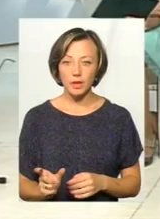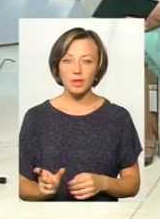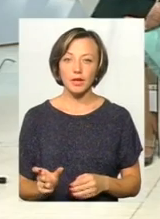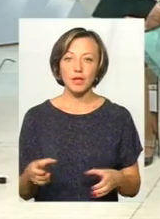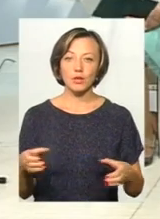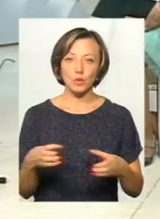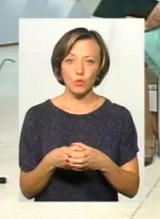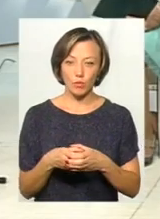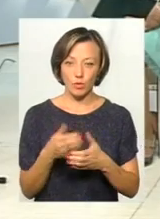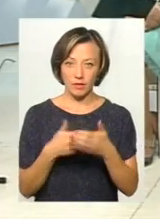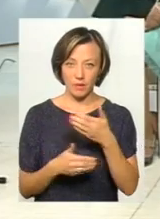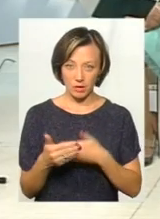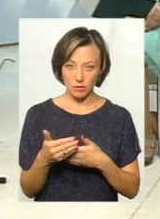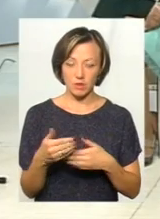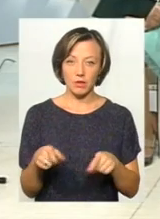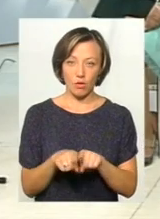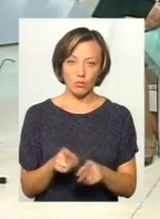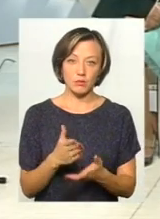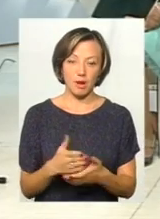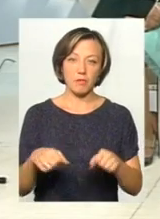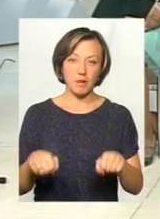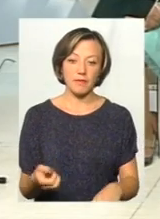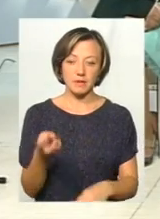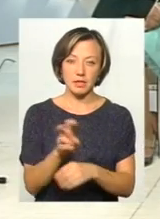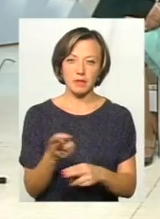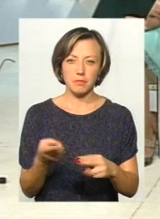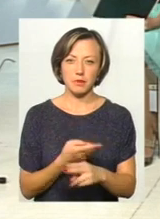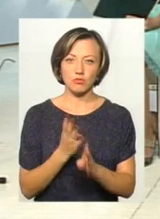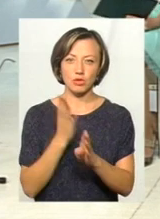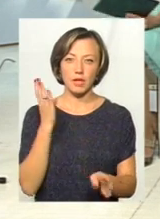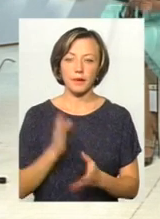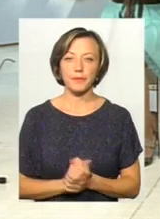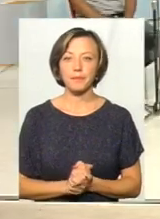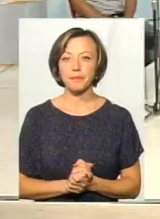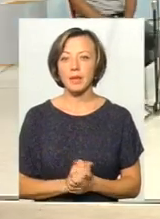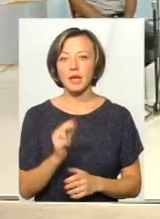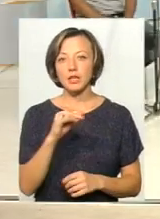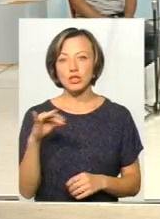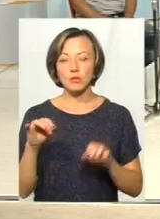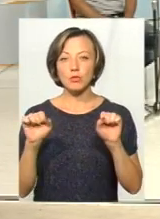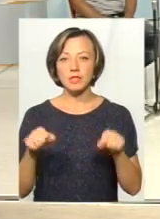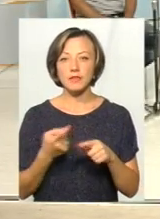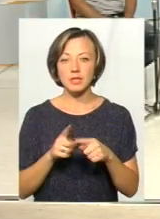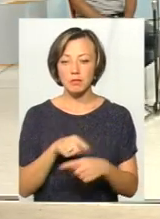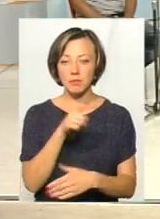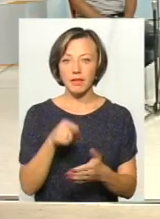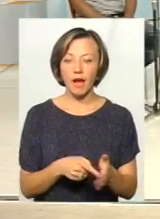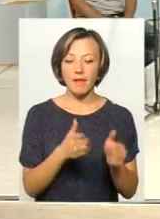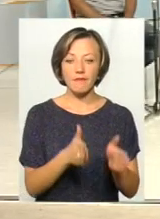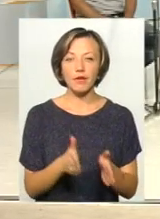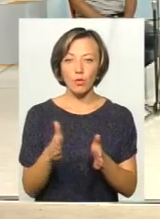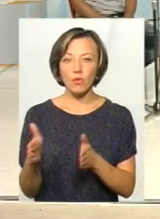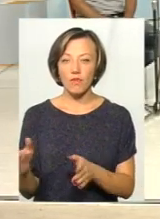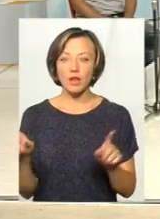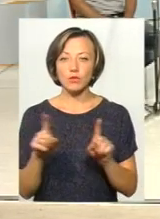групою інвалідності, яка також має право зайти без черги. Чи можливо ці всі питання врегулювати? Для того, аби